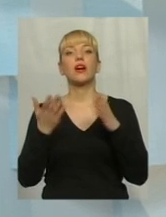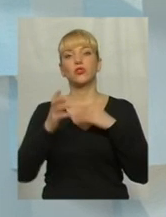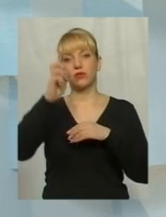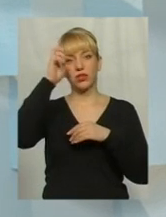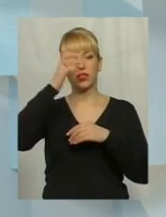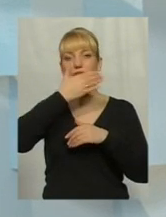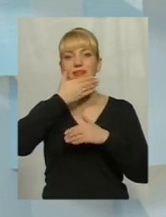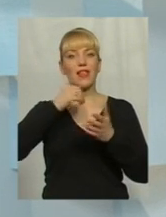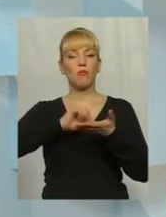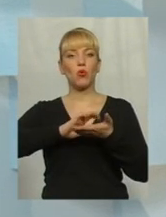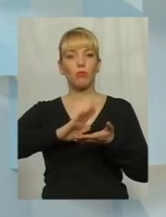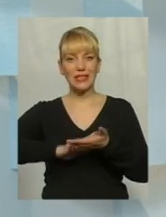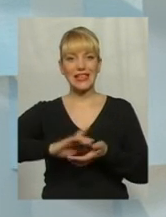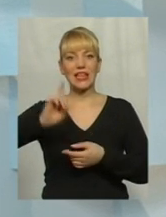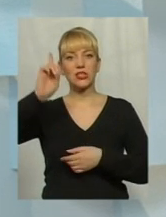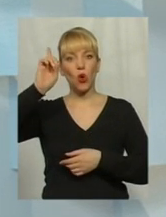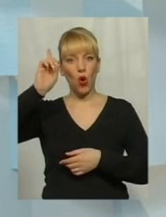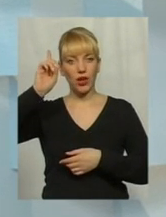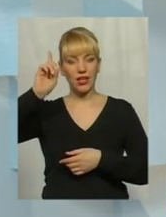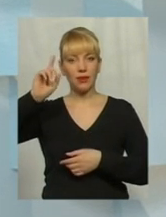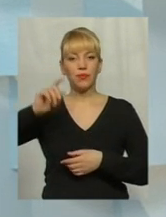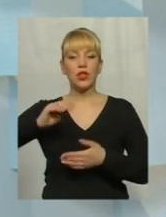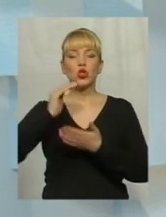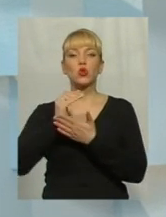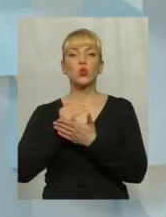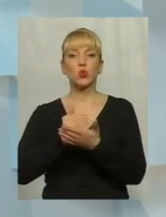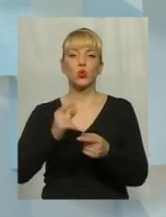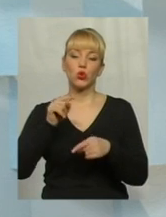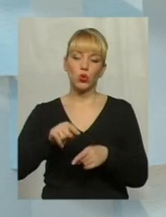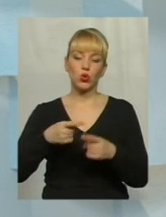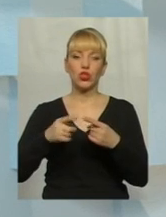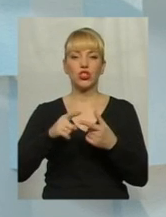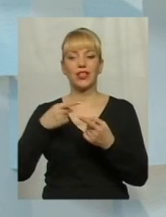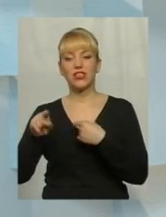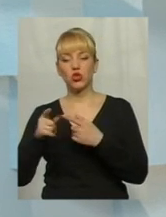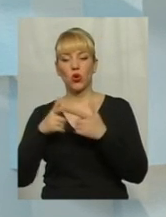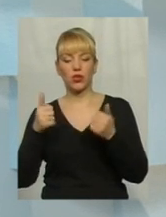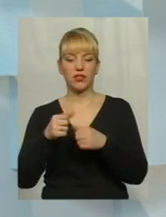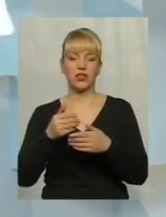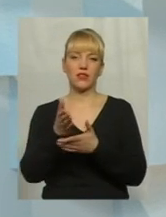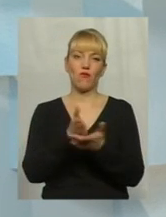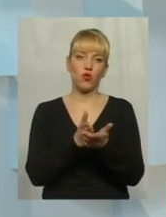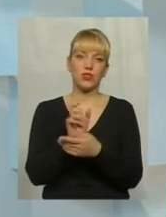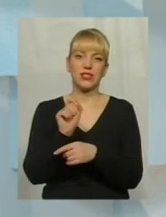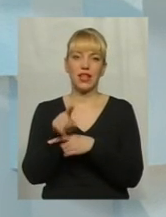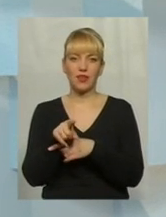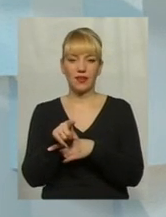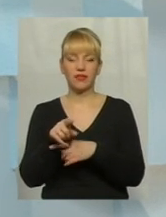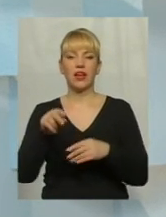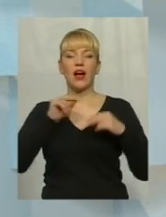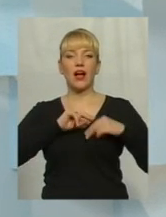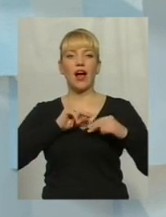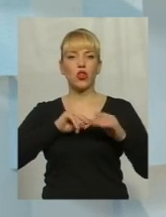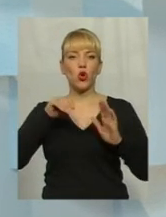прописано навіть згори структуру тої чи іншої організації, функції, завдання, кадрове наповнення,